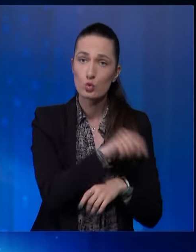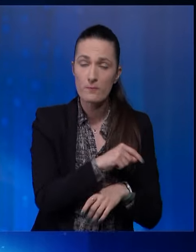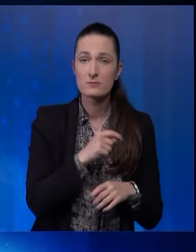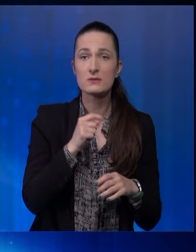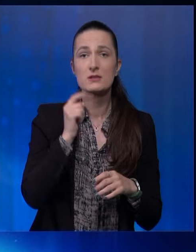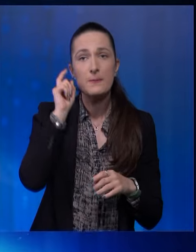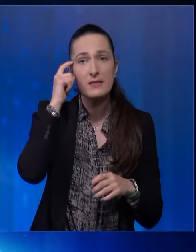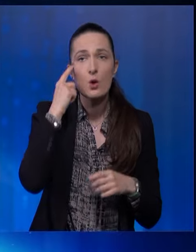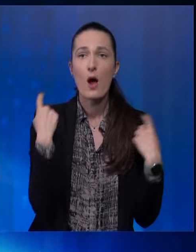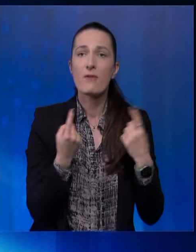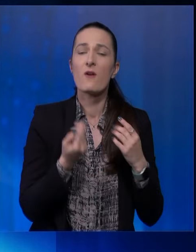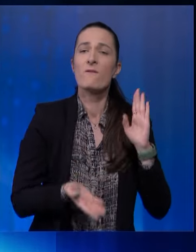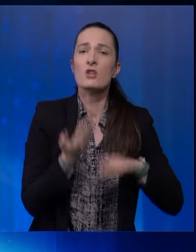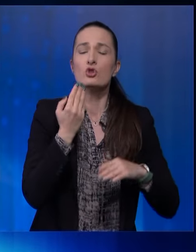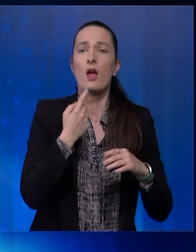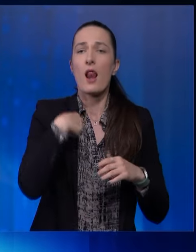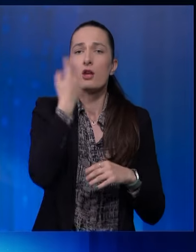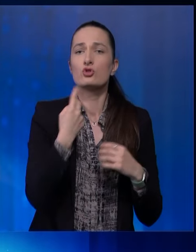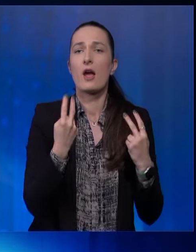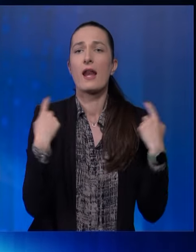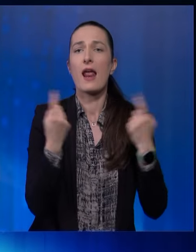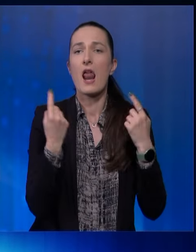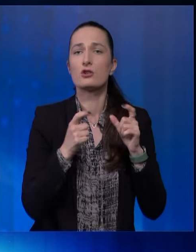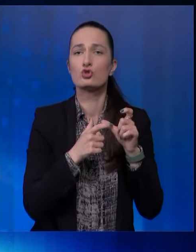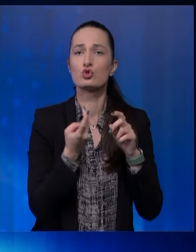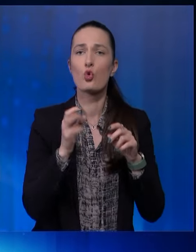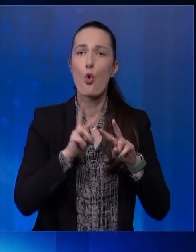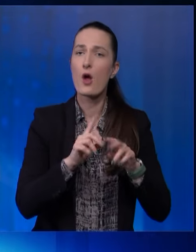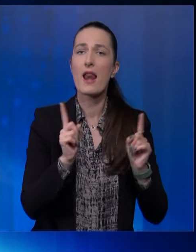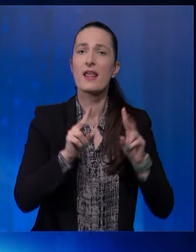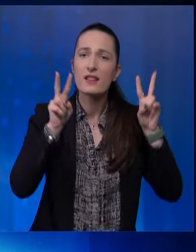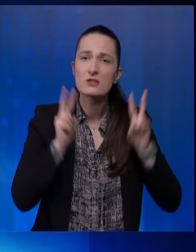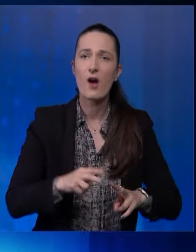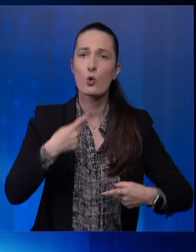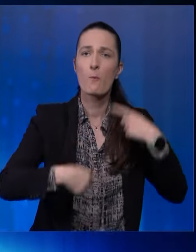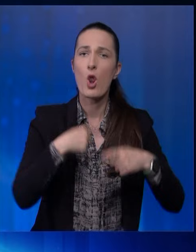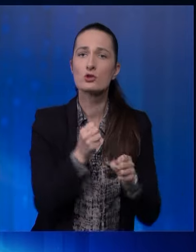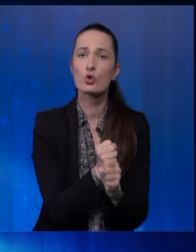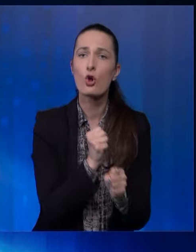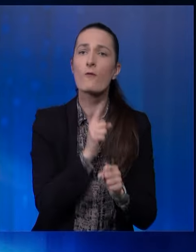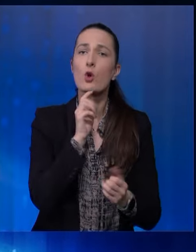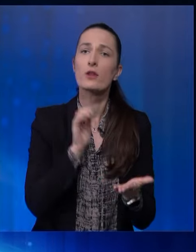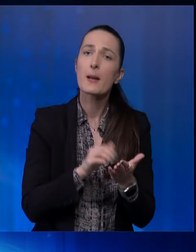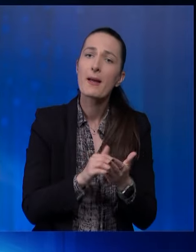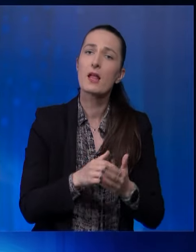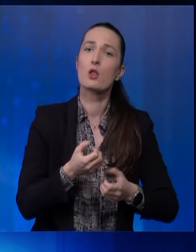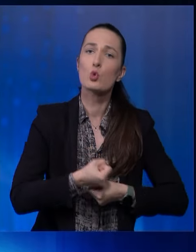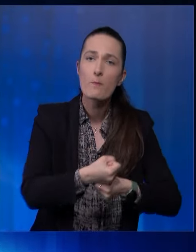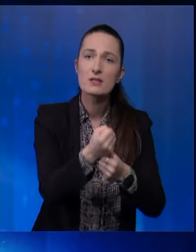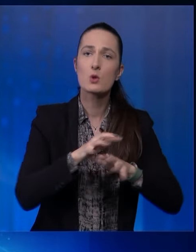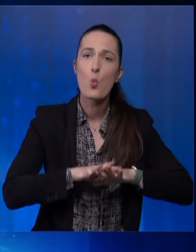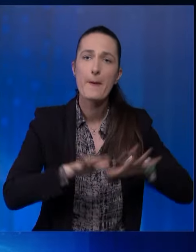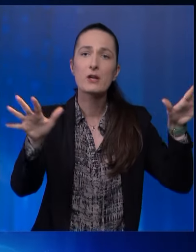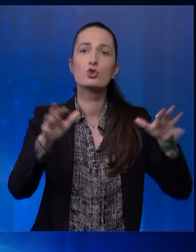u tom smislu kampanja više liči na reality show, a ne na stvarno političko djelovanje koje treba da doprinesi u